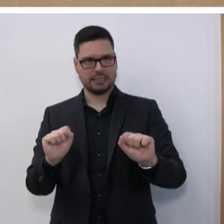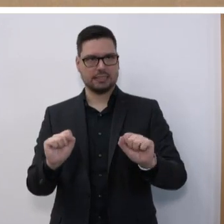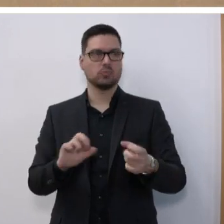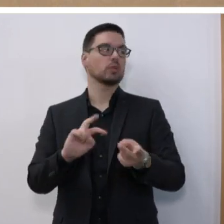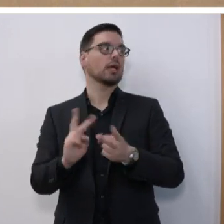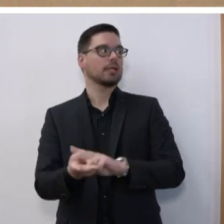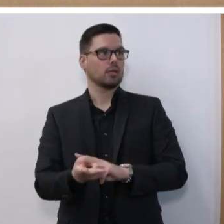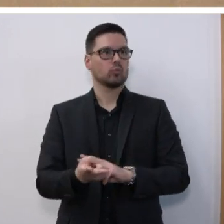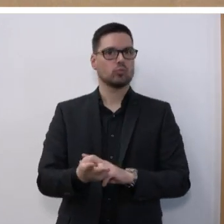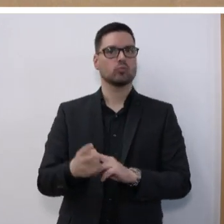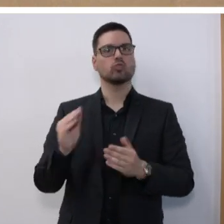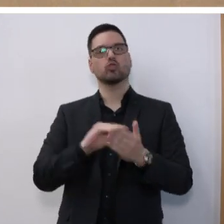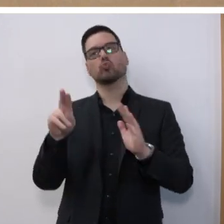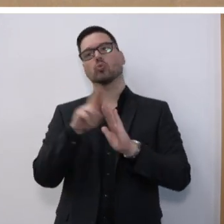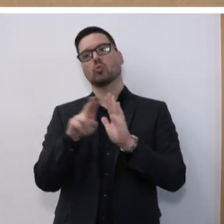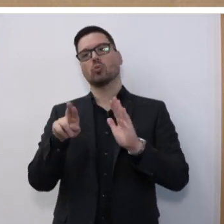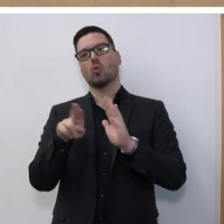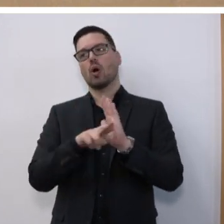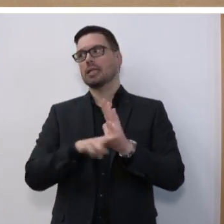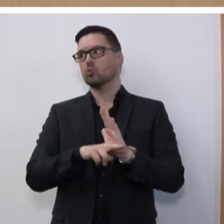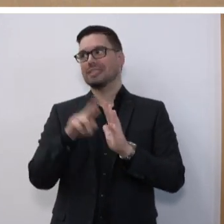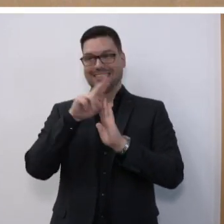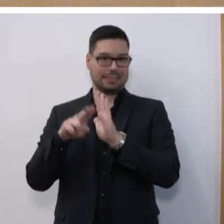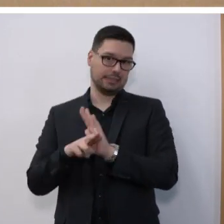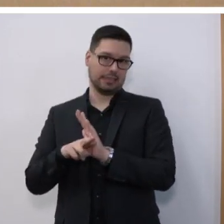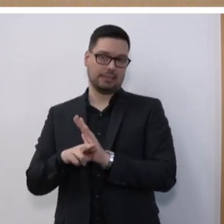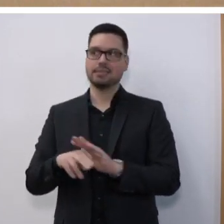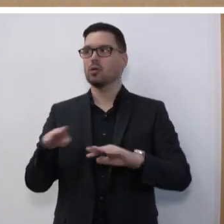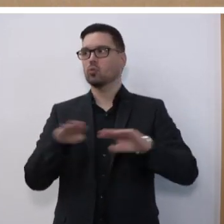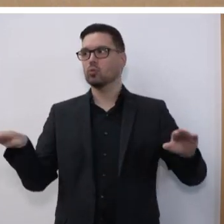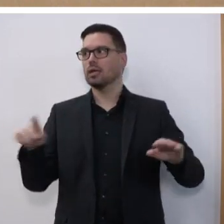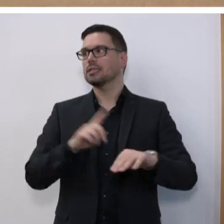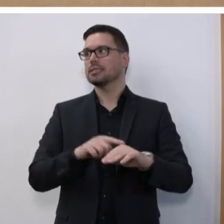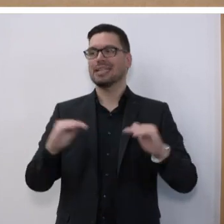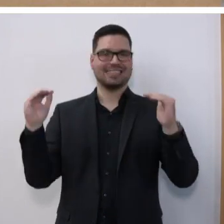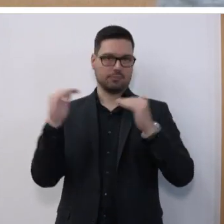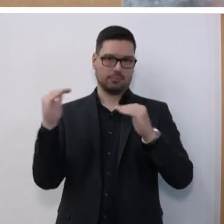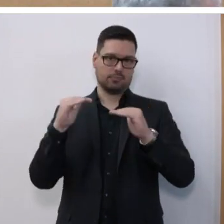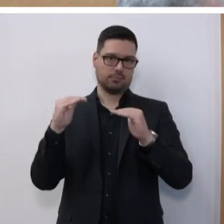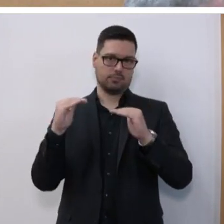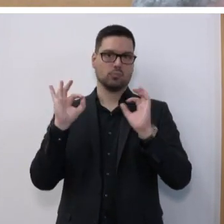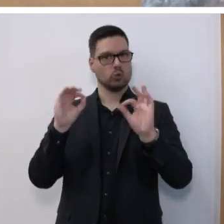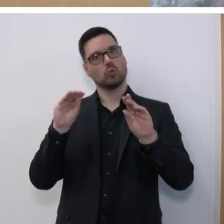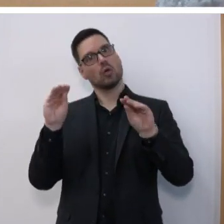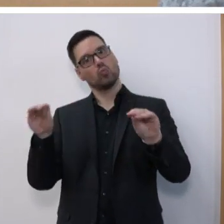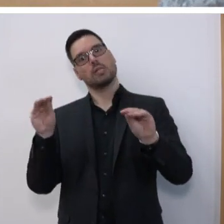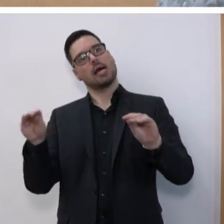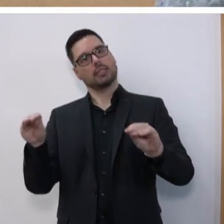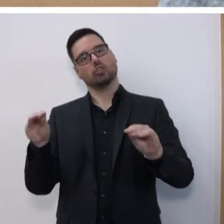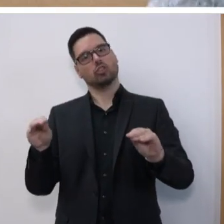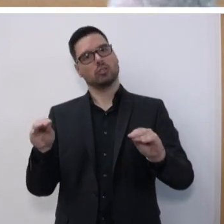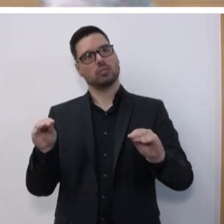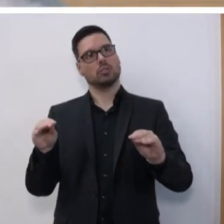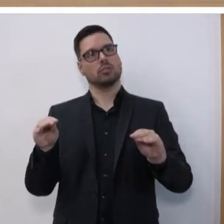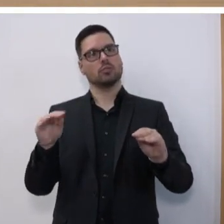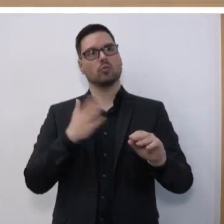Änderung des Schulordnungsgesetzes schaffen wir die Grundlage für einen zeitgemäßen und datenschutzkonformen Unterricht, der auch den Bedürfnissen